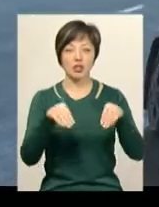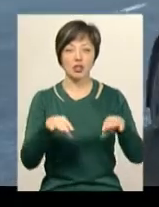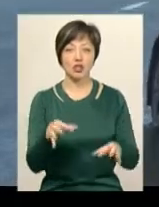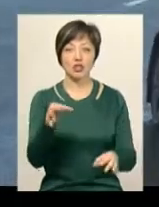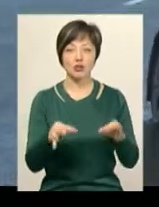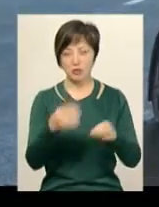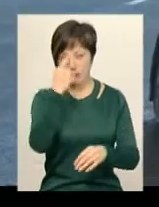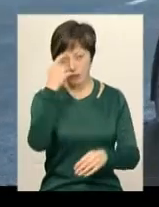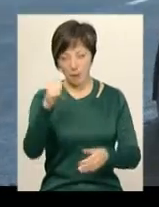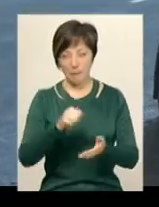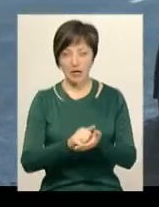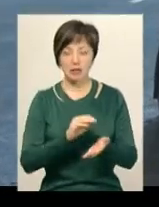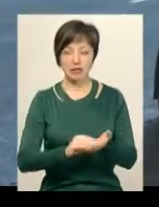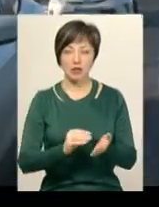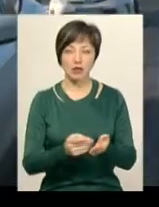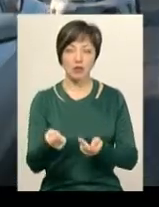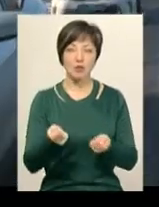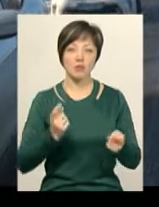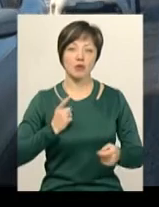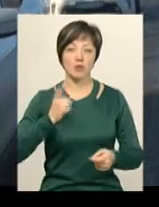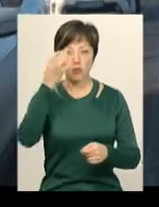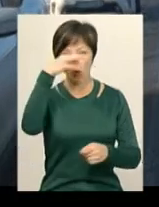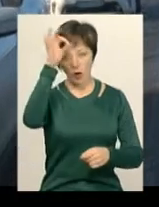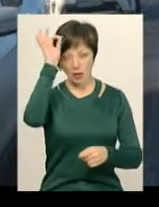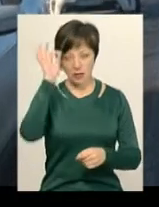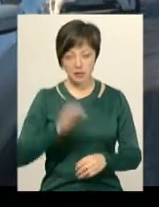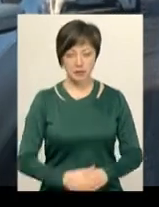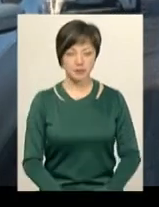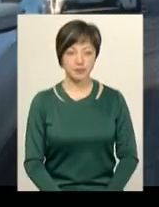це повідомив прес-секретар управління патрульної поліції Роман Мартинюк.